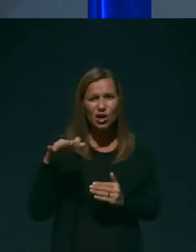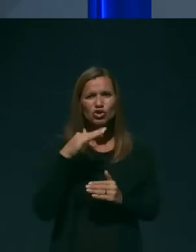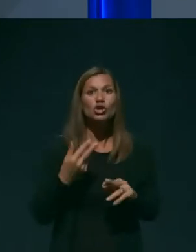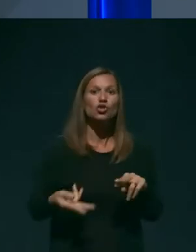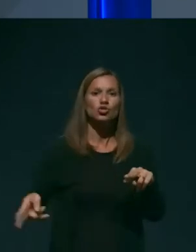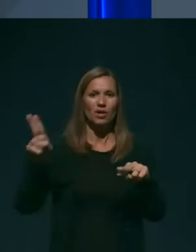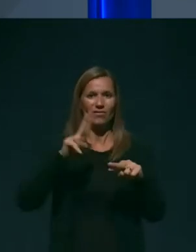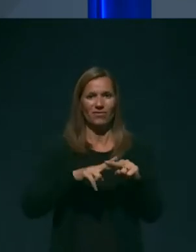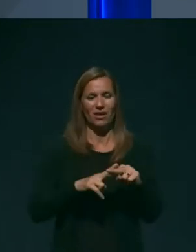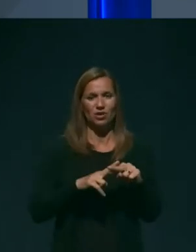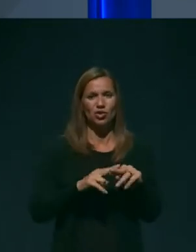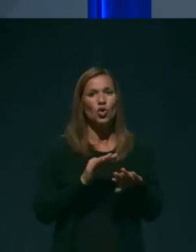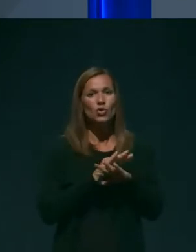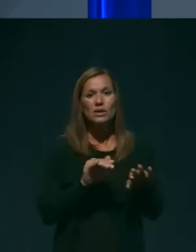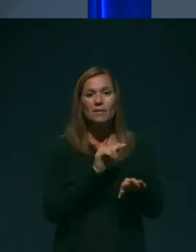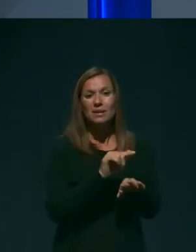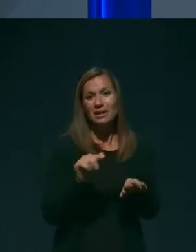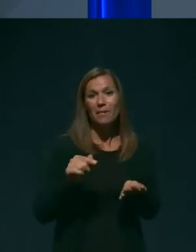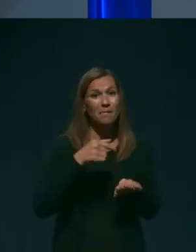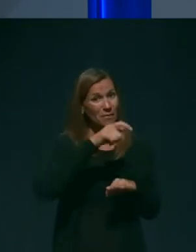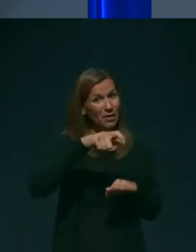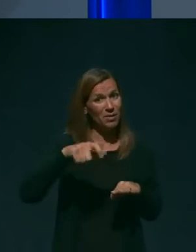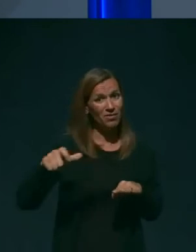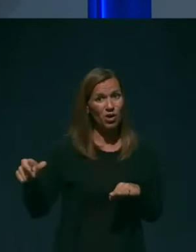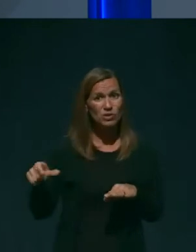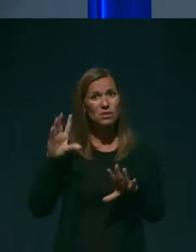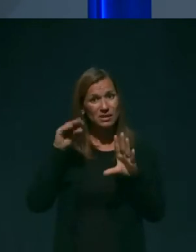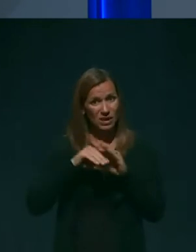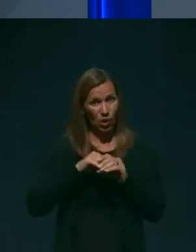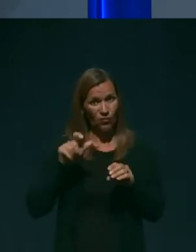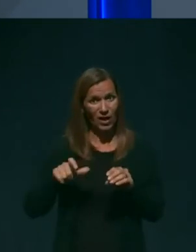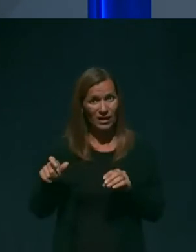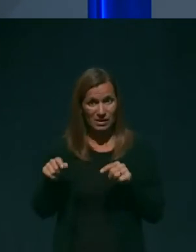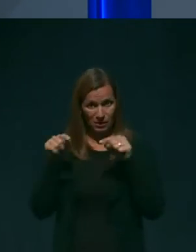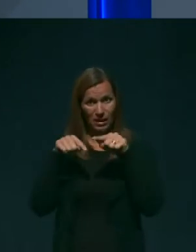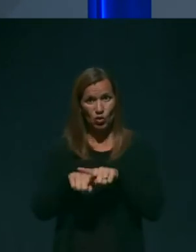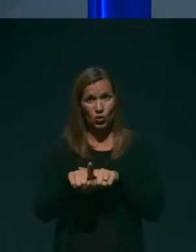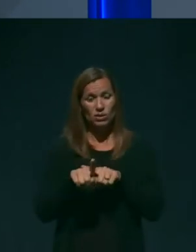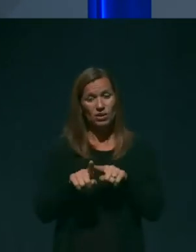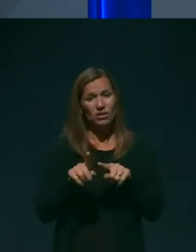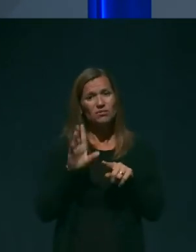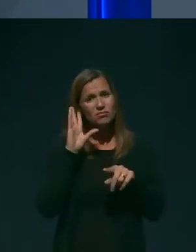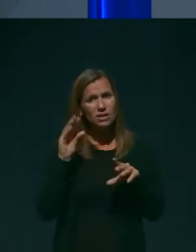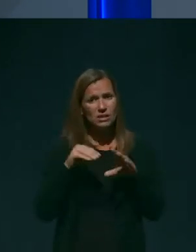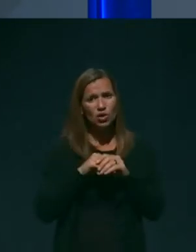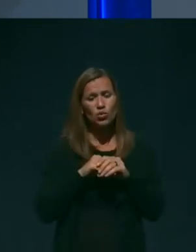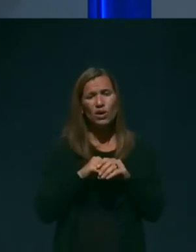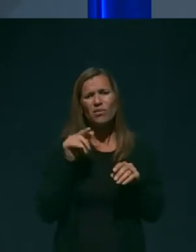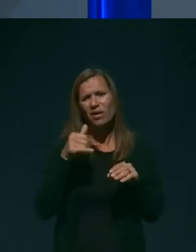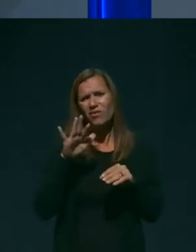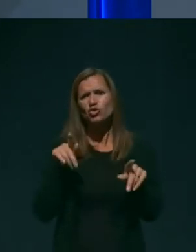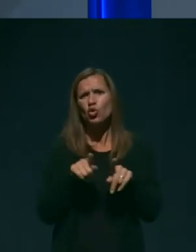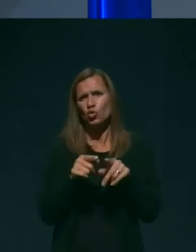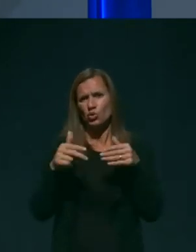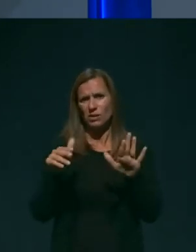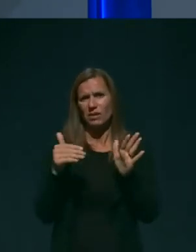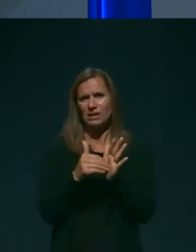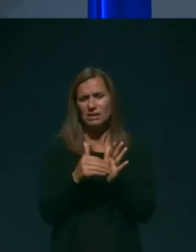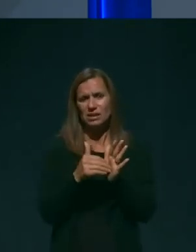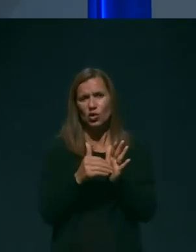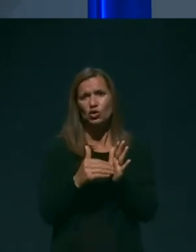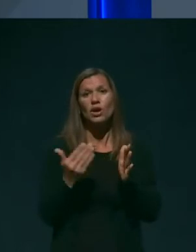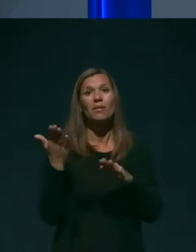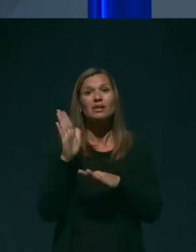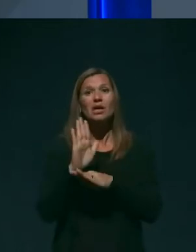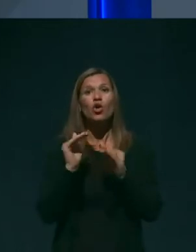Vsem tem prebivalcem, stanovalcem, ki tam stanujejo in jih je nekaj čez 18 tisoč, predstavljajo domove